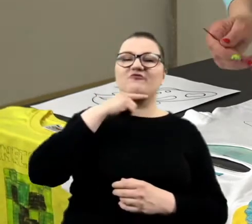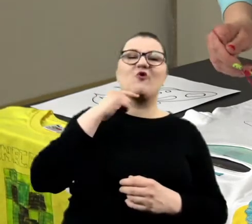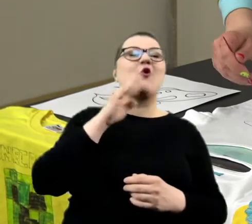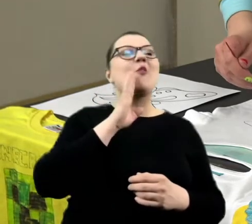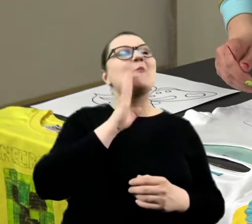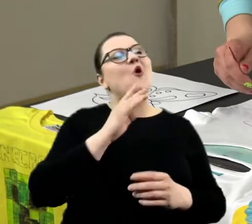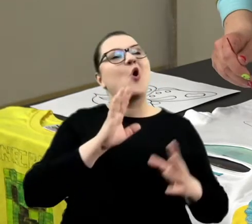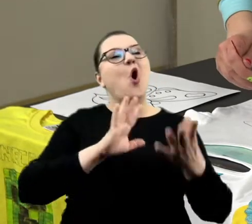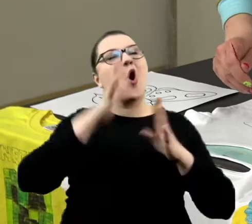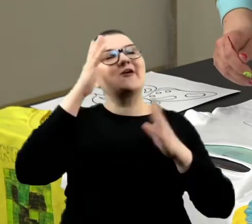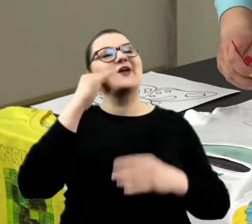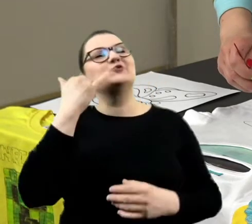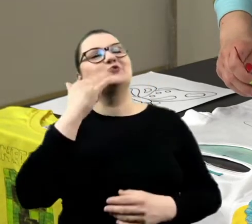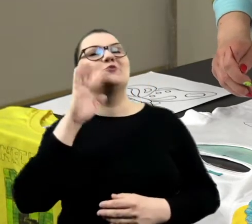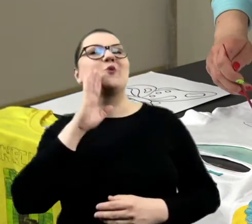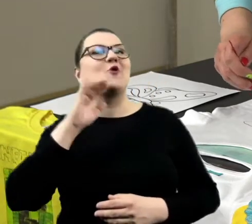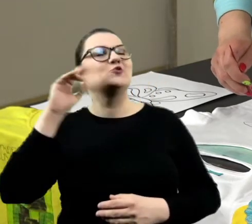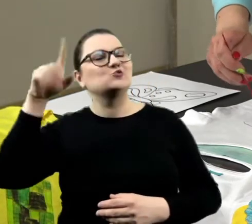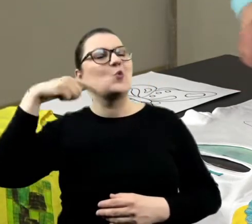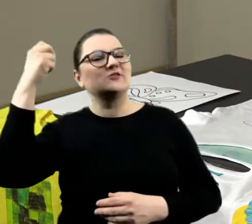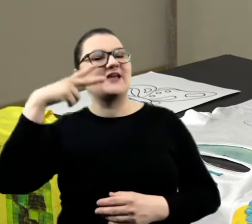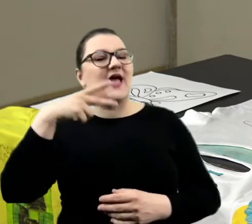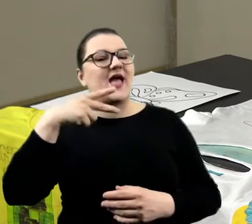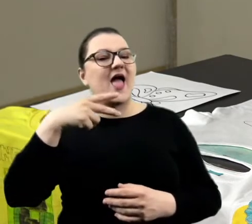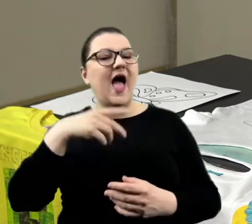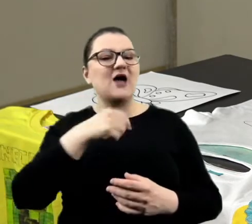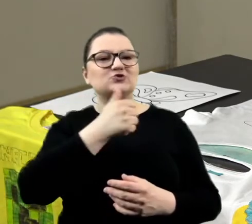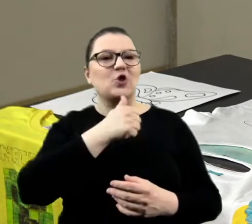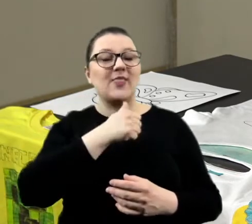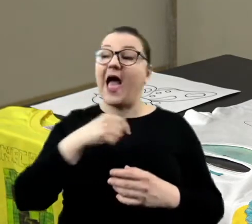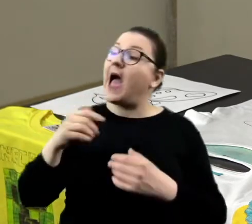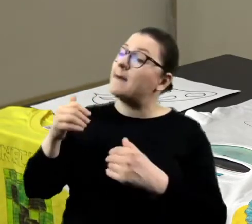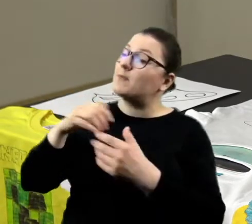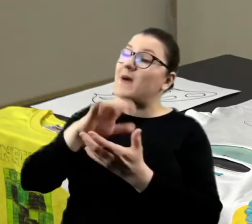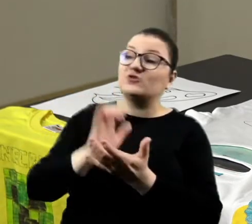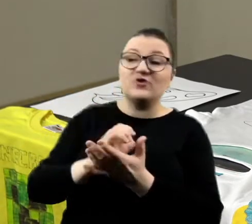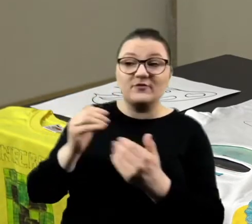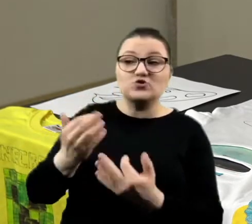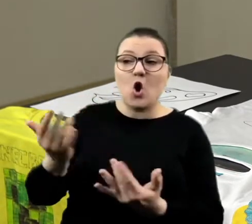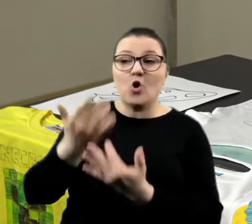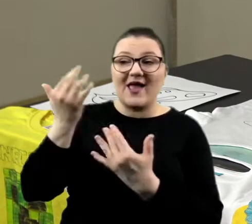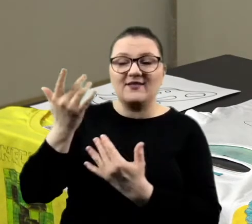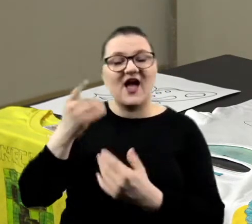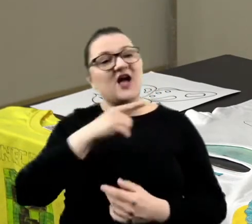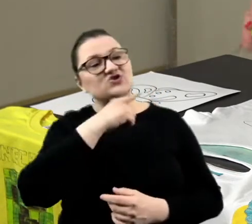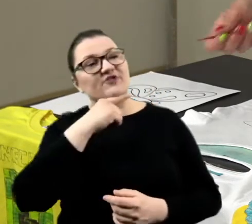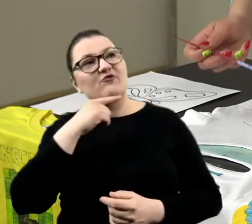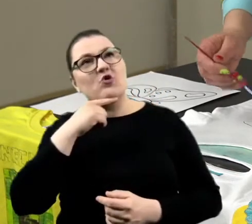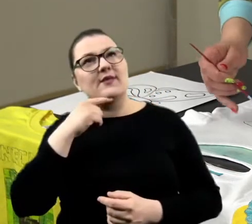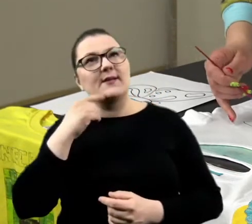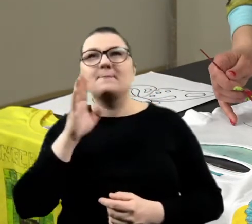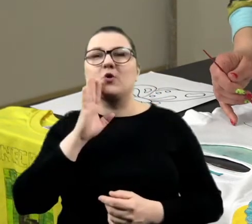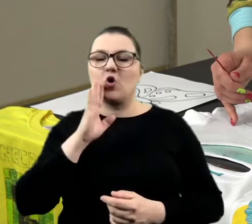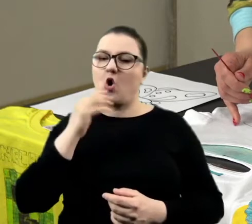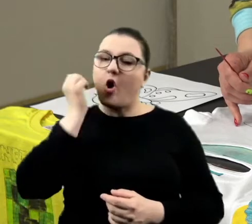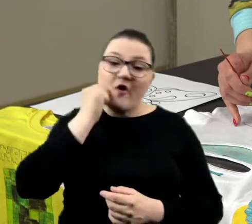słońce, a zielony. A pomarańczowy? Może pomarańczowy jak ogień, co? A czerwony na przykład jak jakieś